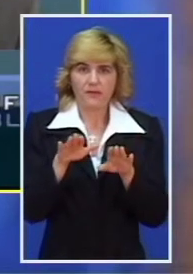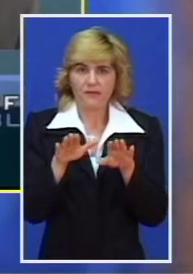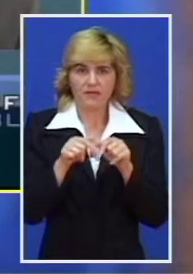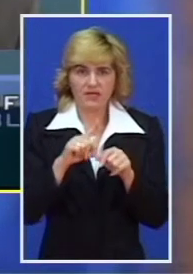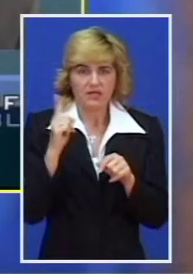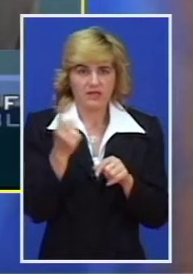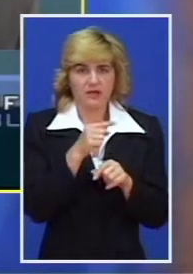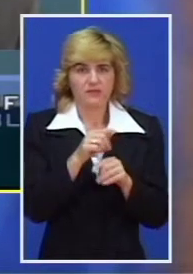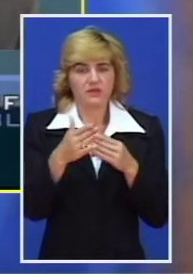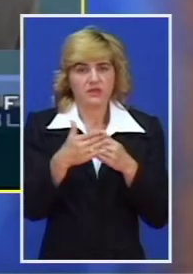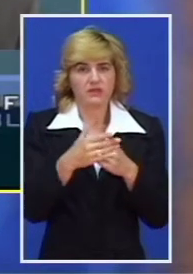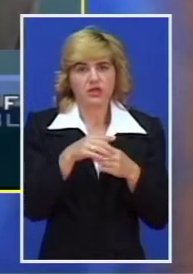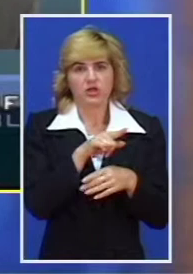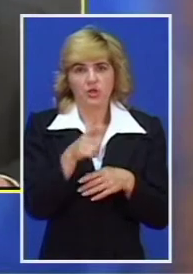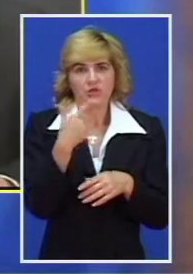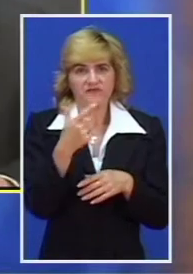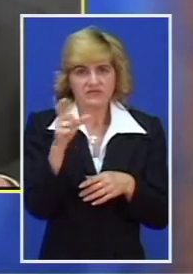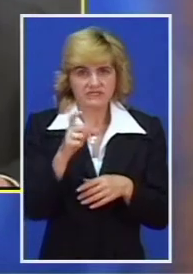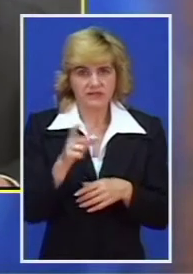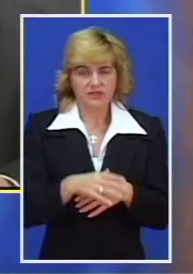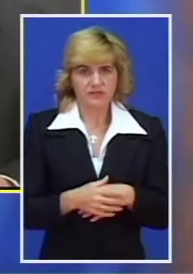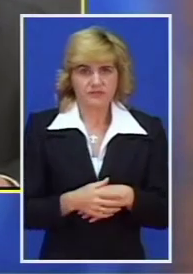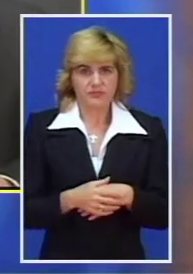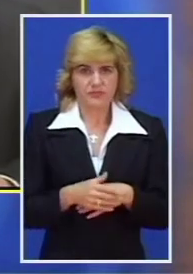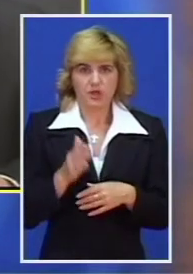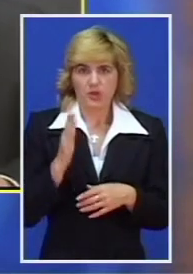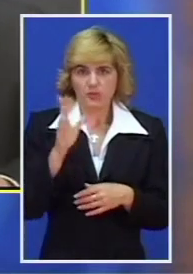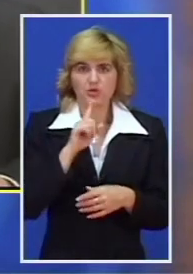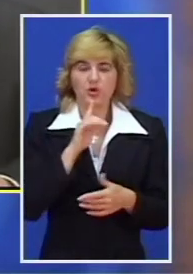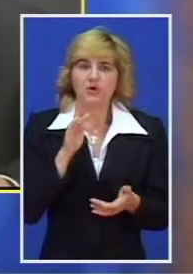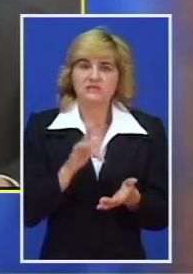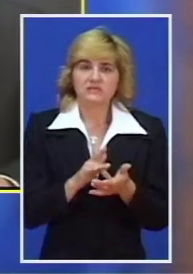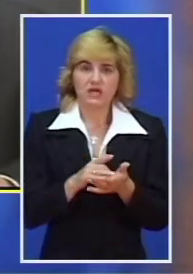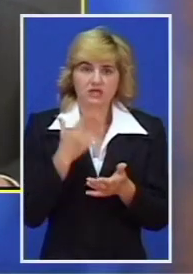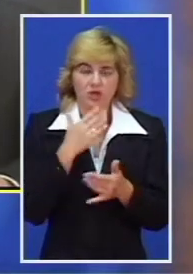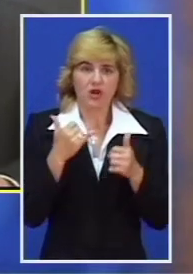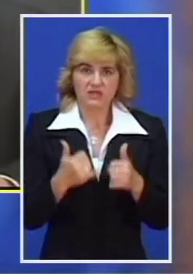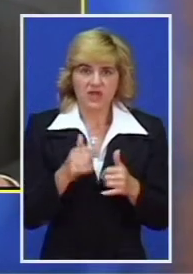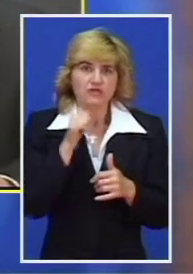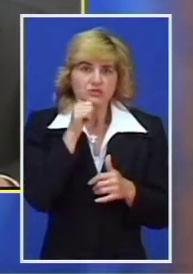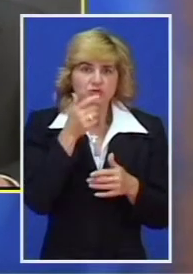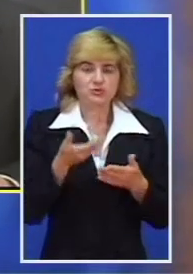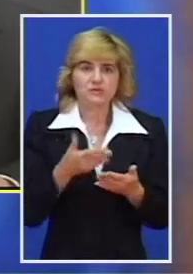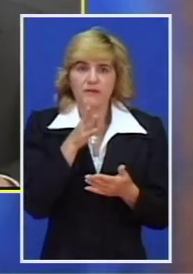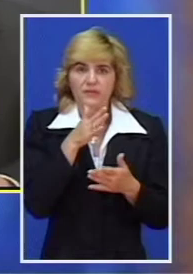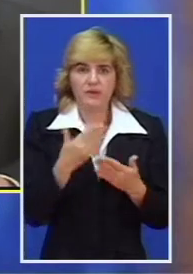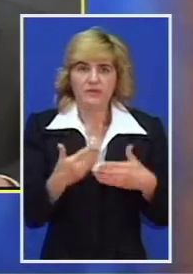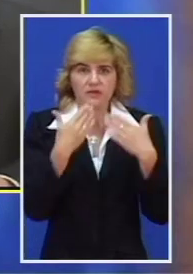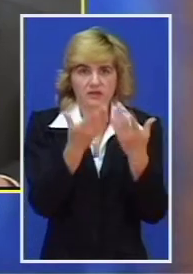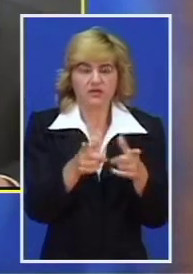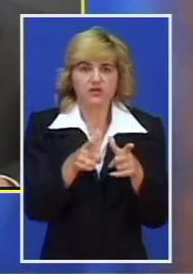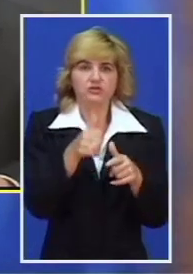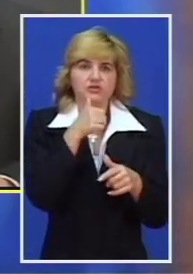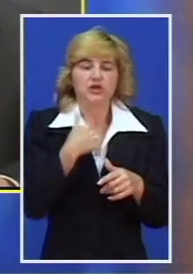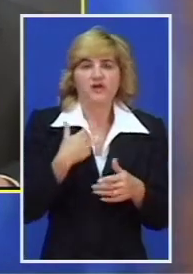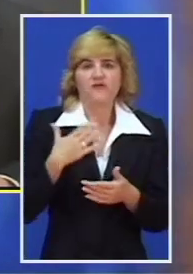kandidate do 20. septembra. Budući srednjoškolci danas i sutra predaju listu želja u kojoj će navesti